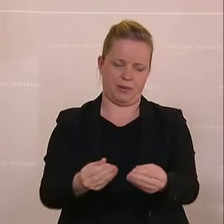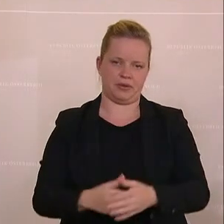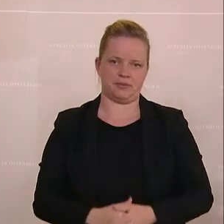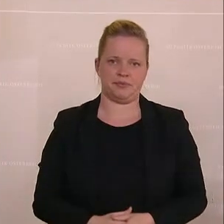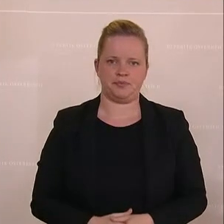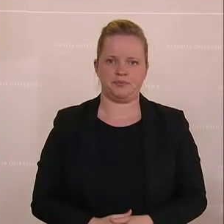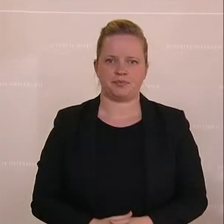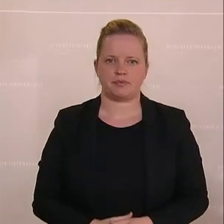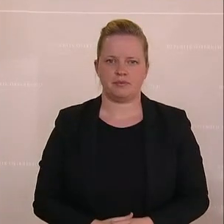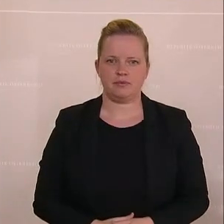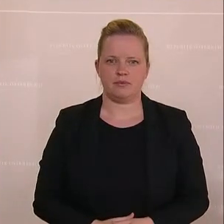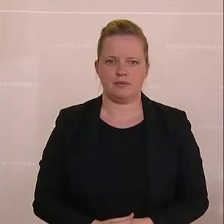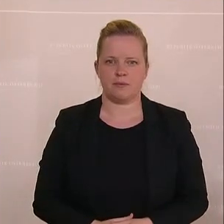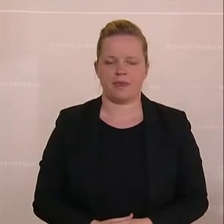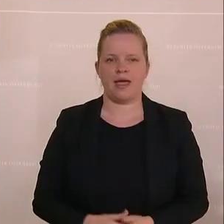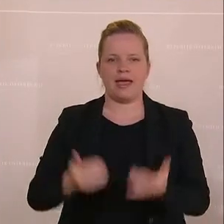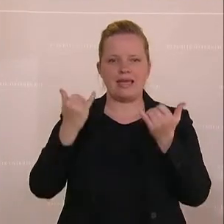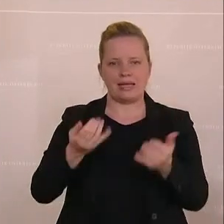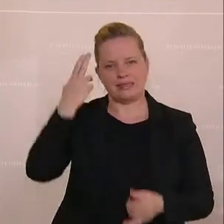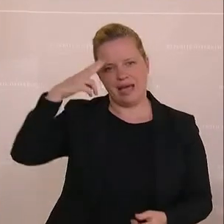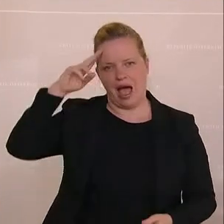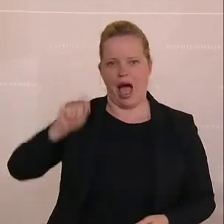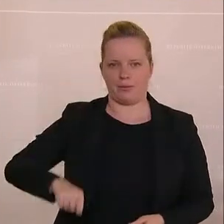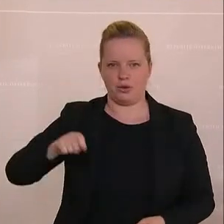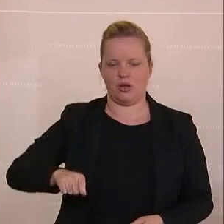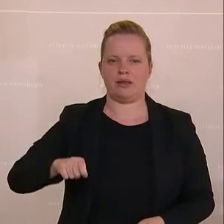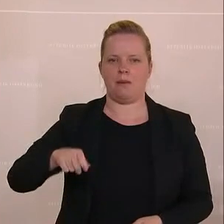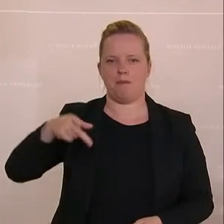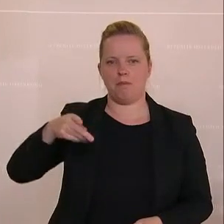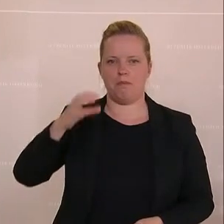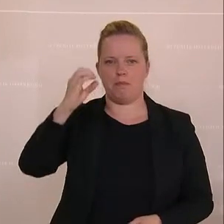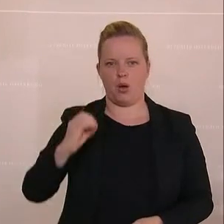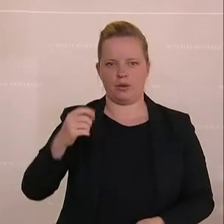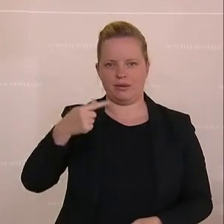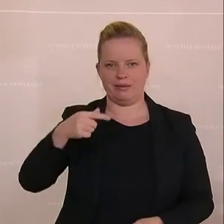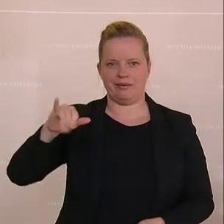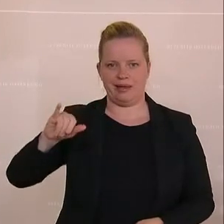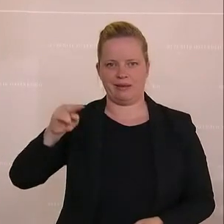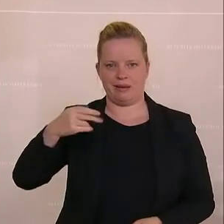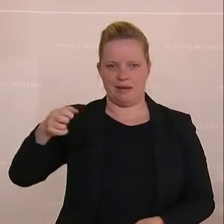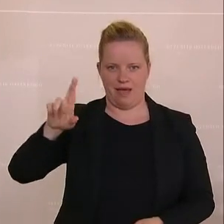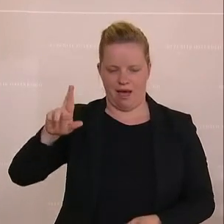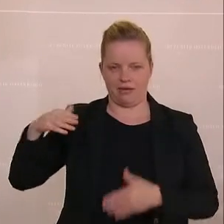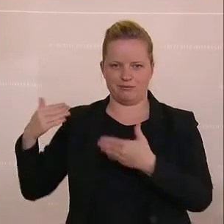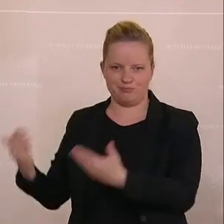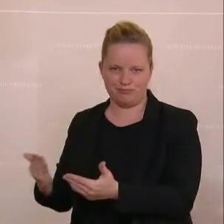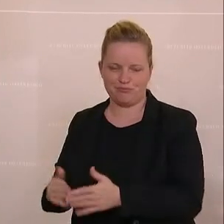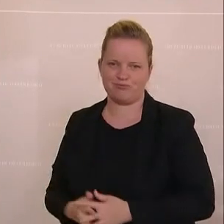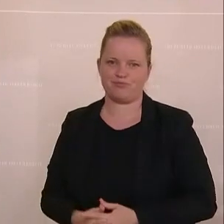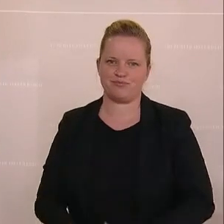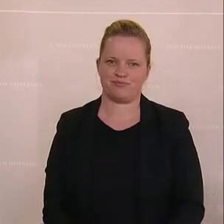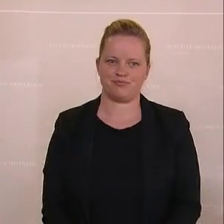Dagmar Belakovic von der FPÖ war das. Sie warnt vor einer Wiedereinführung der Masken. Menschen würden unter Druck gesetzt. Und sie fordert ein Ende